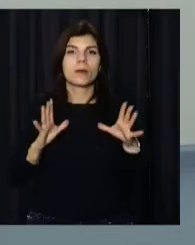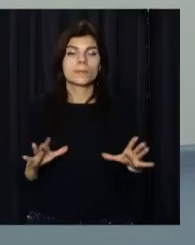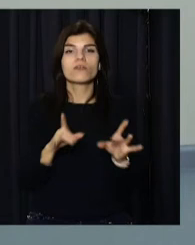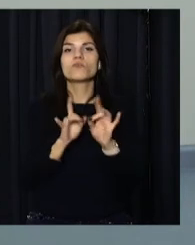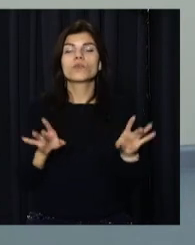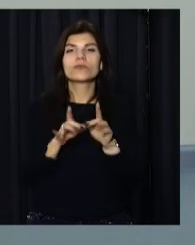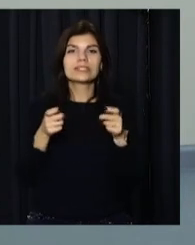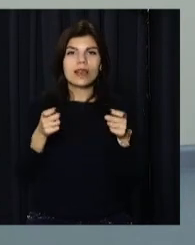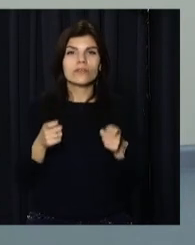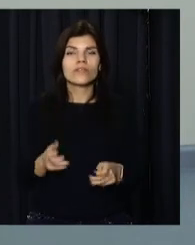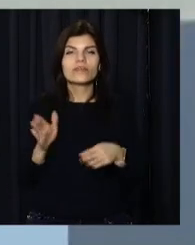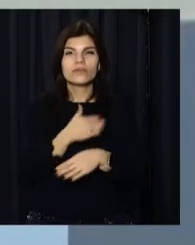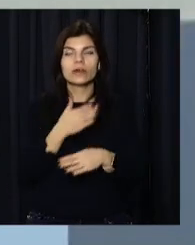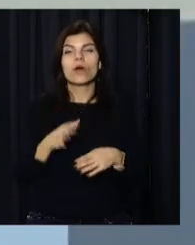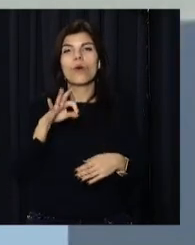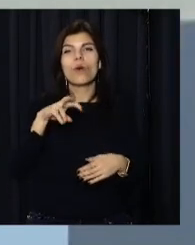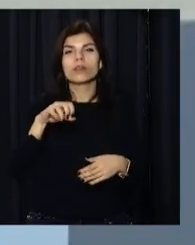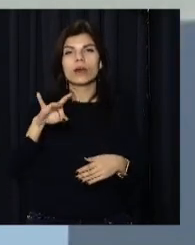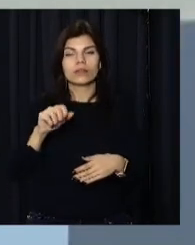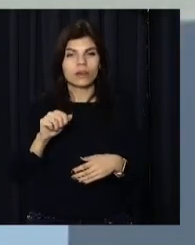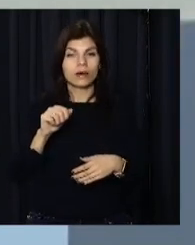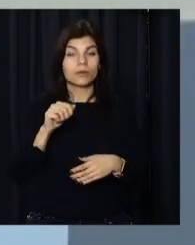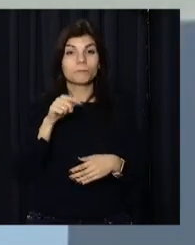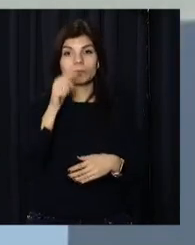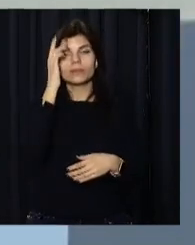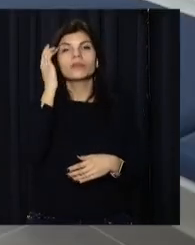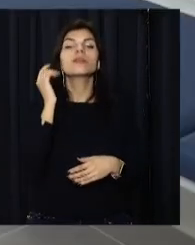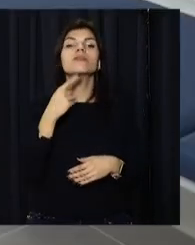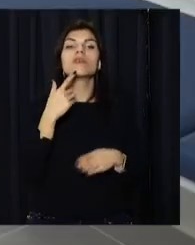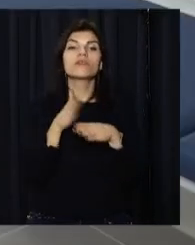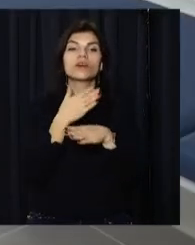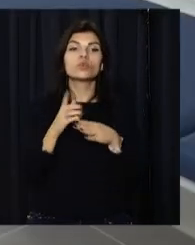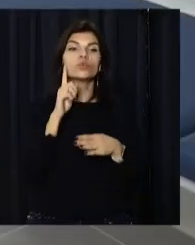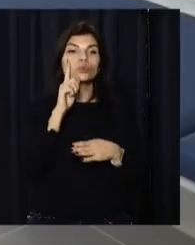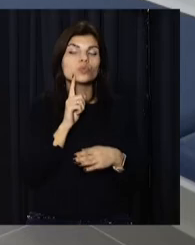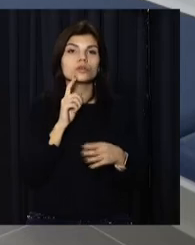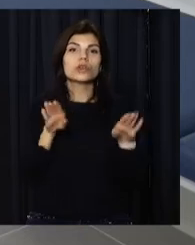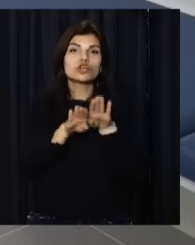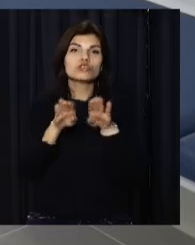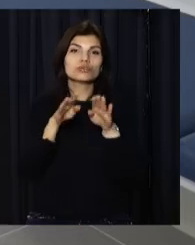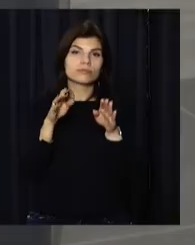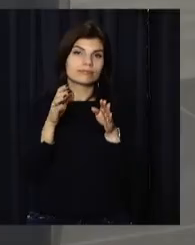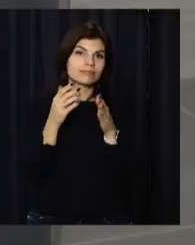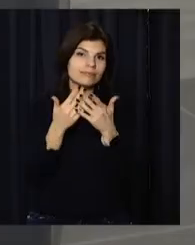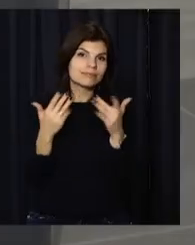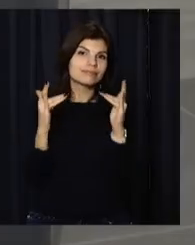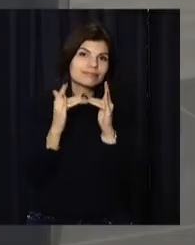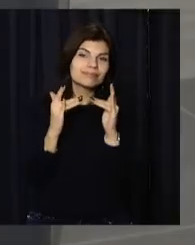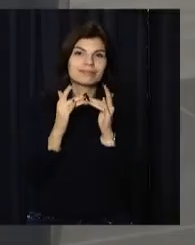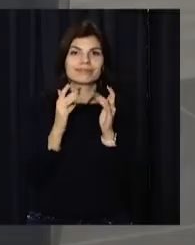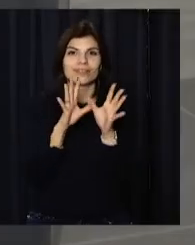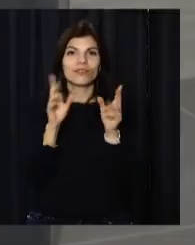розповіла завідувачка відділення Олена Ренцевич. У відділенні з'явилися нові зручні меблі та сучасне обладнання,